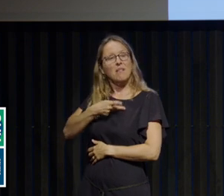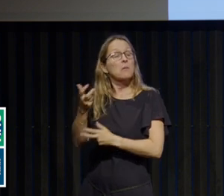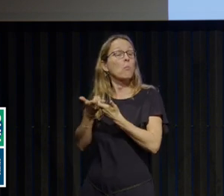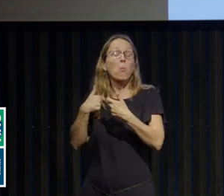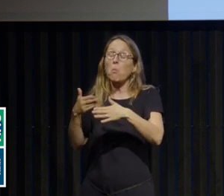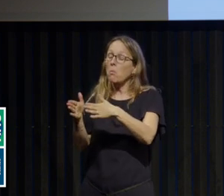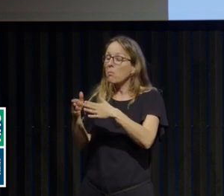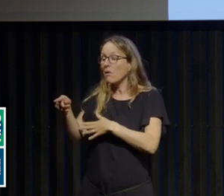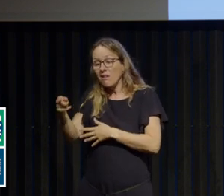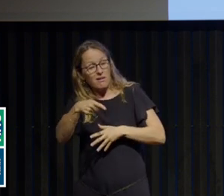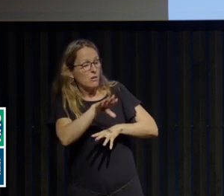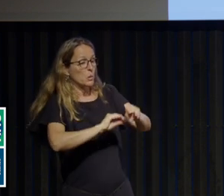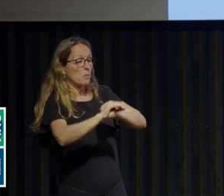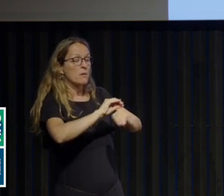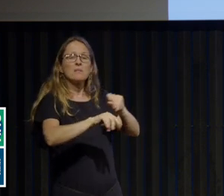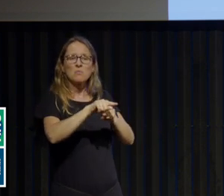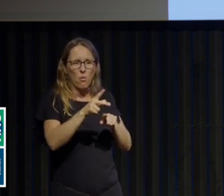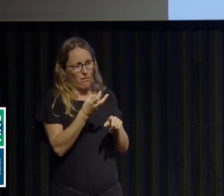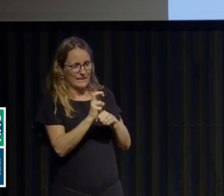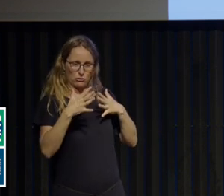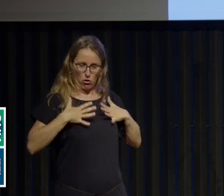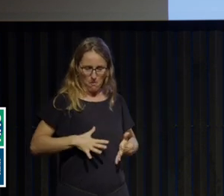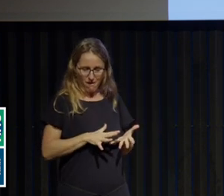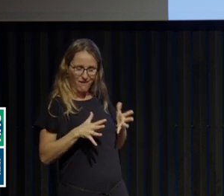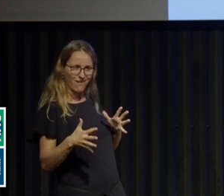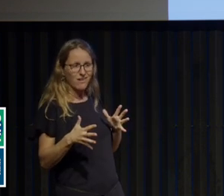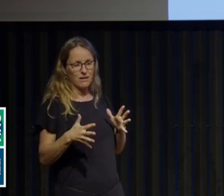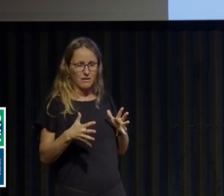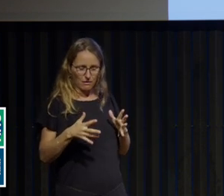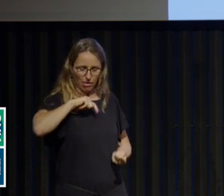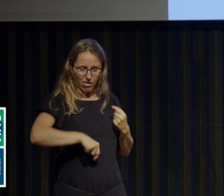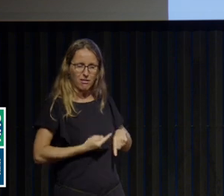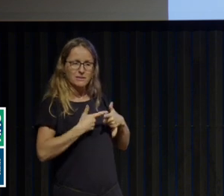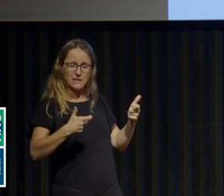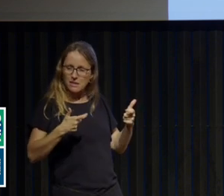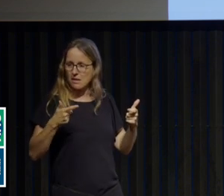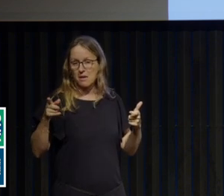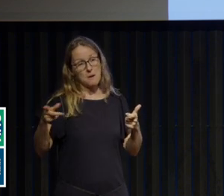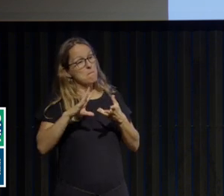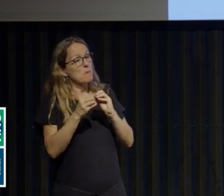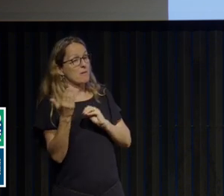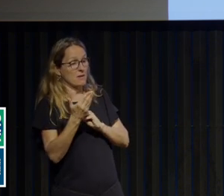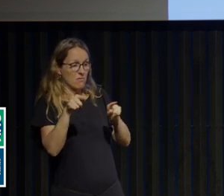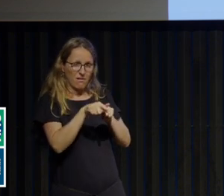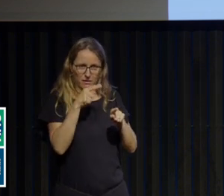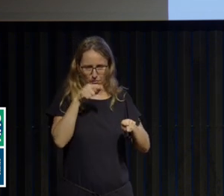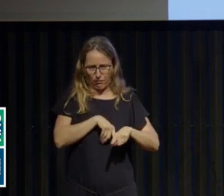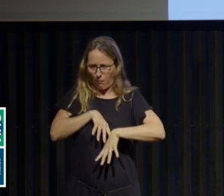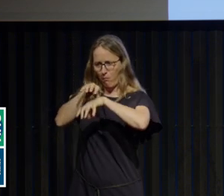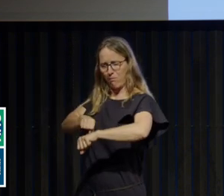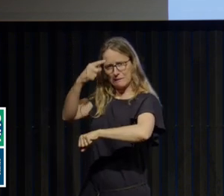de s'occuper du danger somatique, finalement, de se confronter aux résistances psychiques que